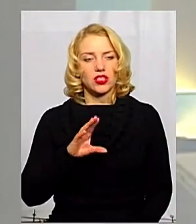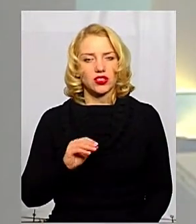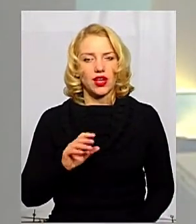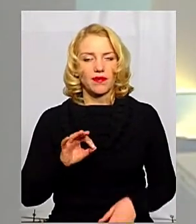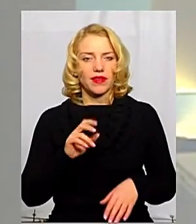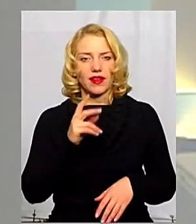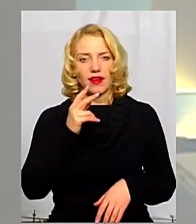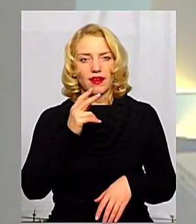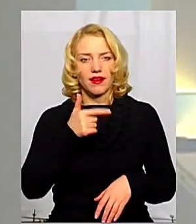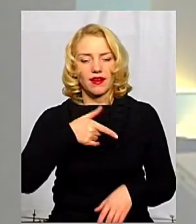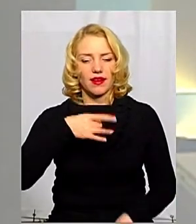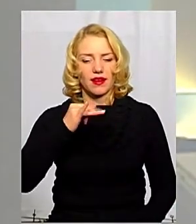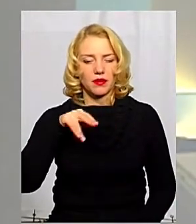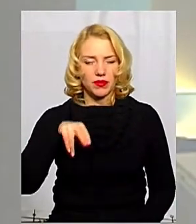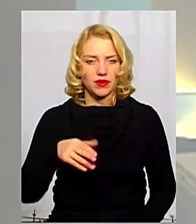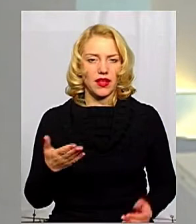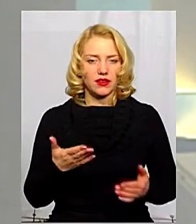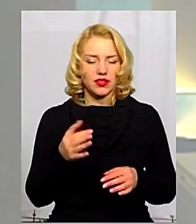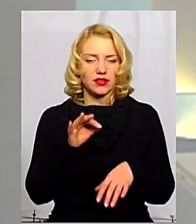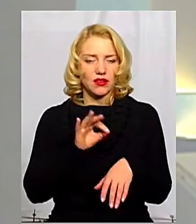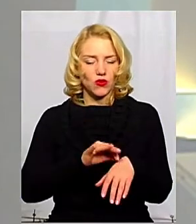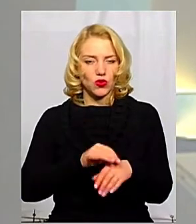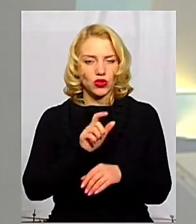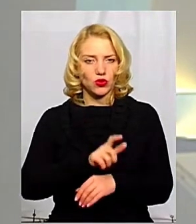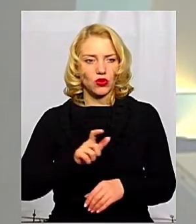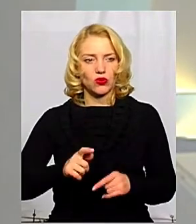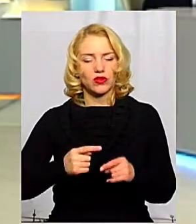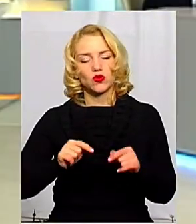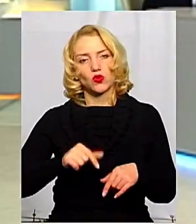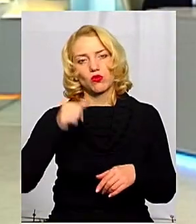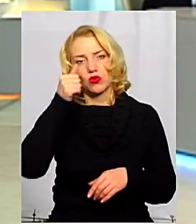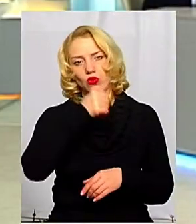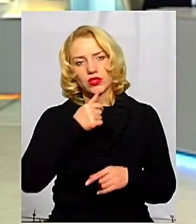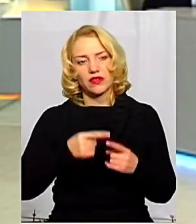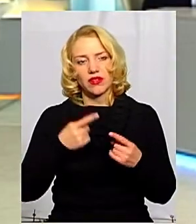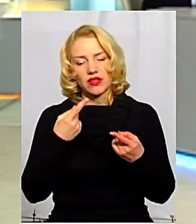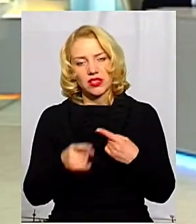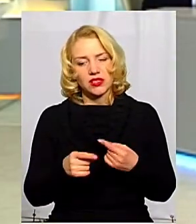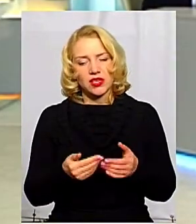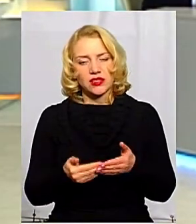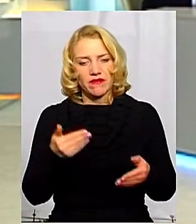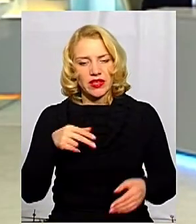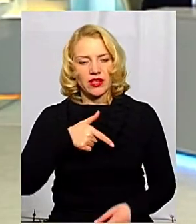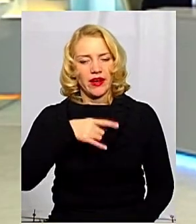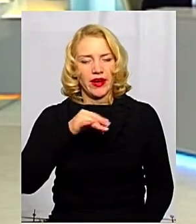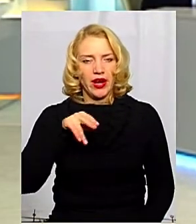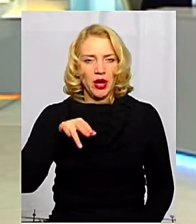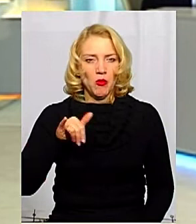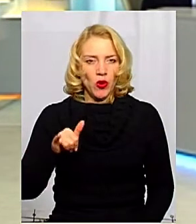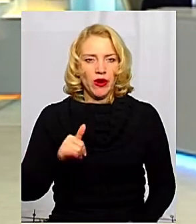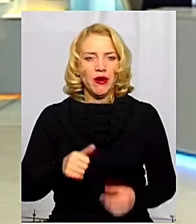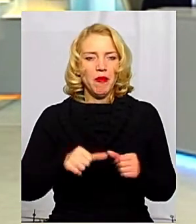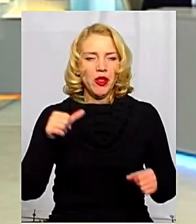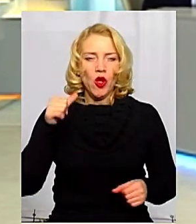який хворіють люди цього року, він відрізняється чимось від грипу